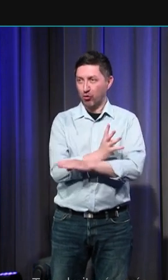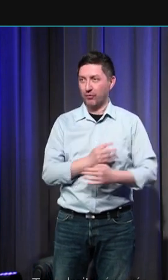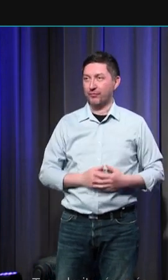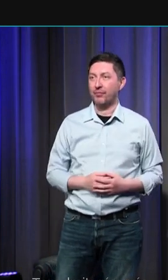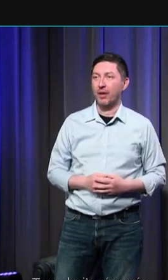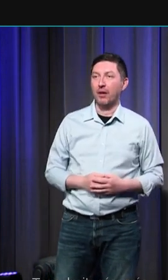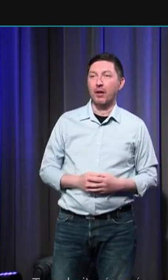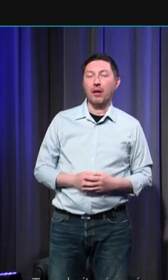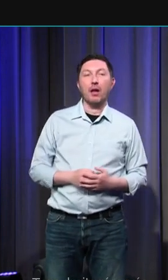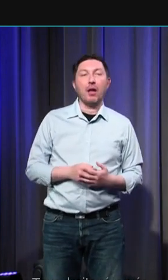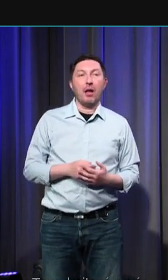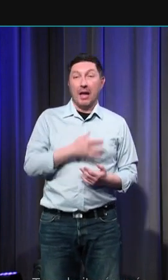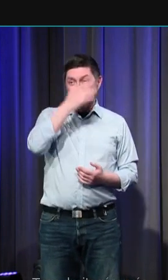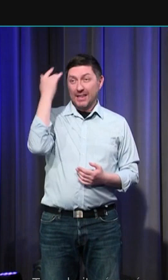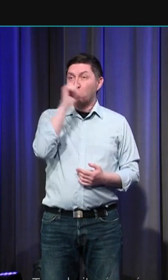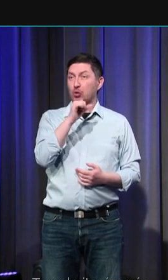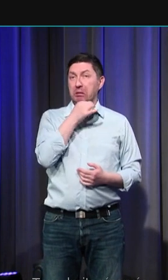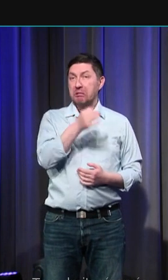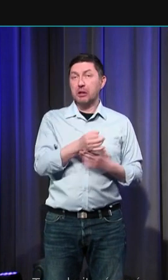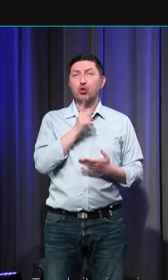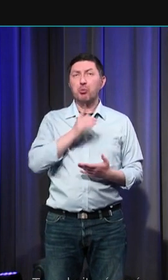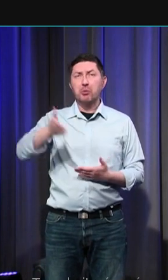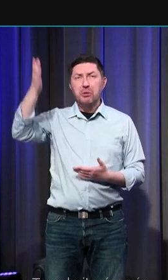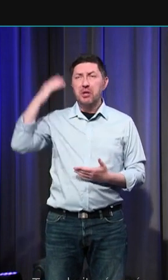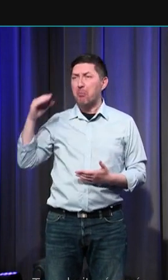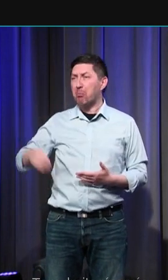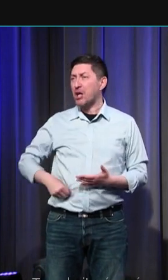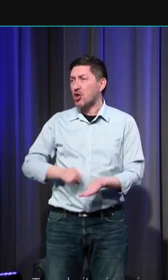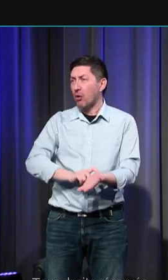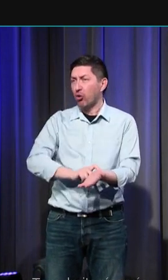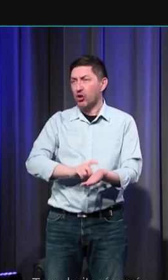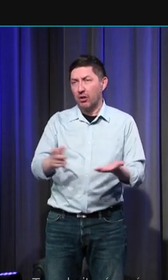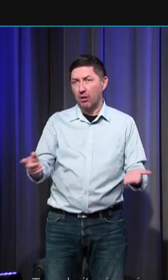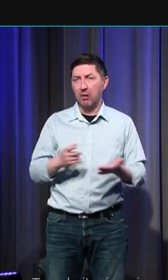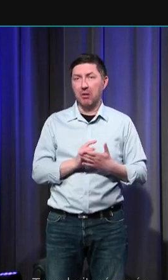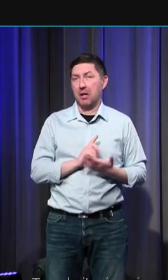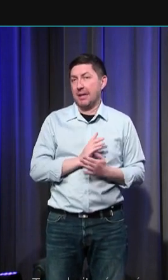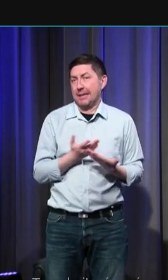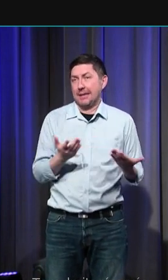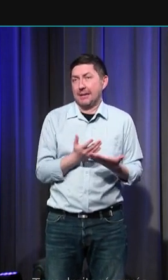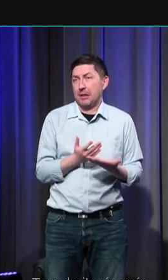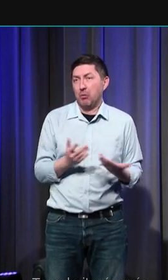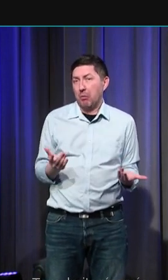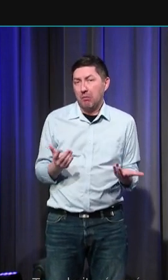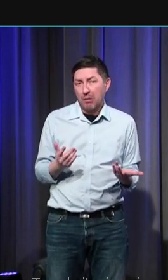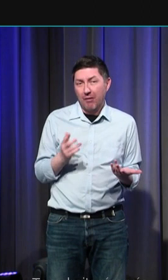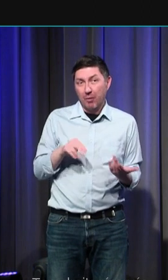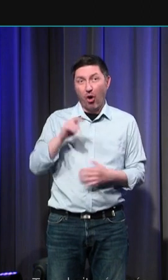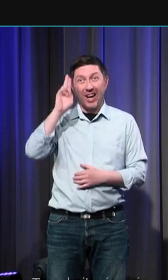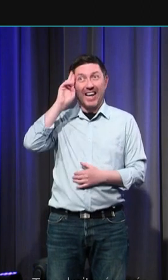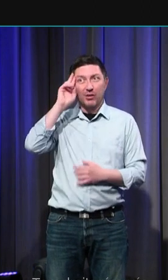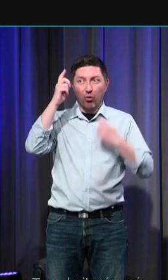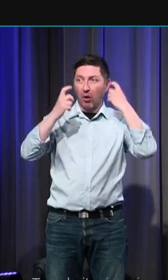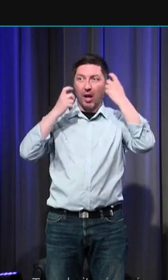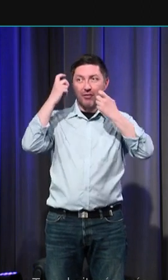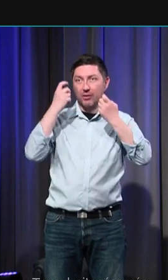depuis le péché originel, ce n'est pas notre sensibilité, c'est notre raison. C'est pourquoi nos ressentis